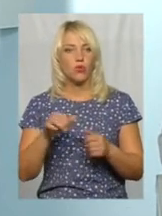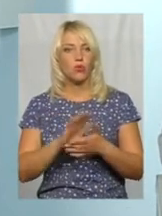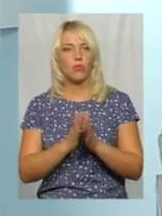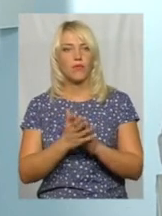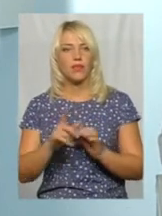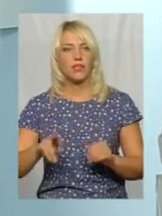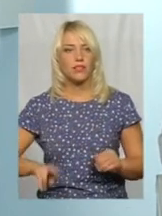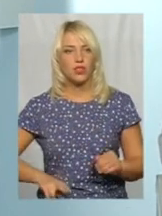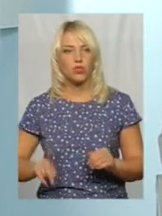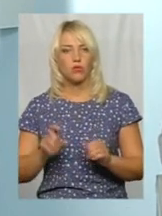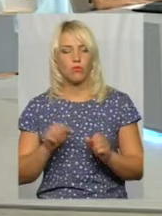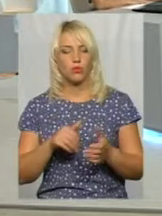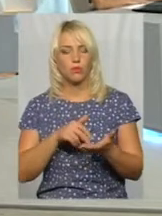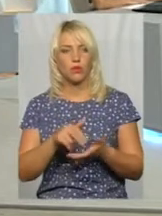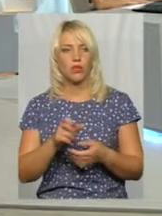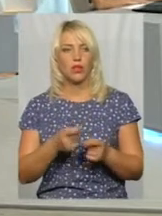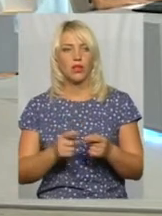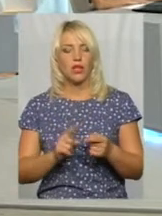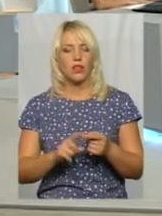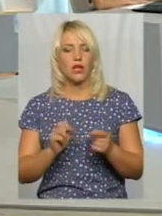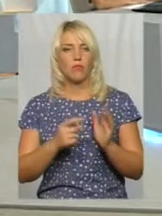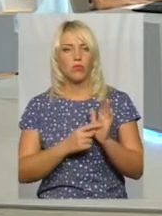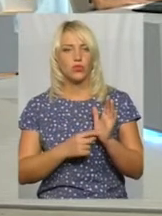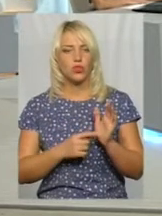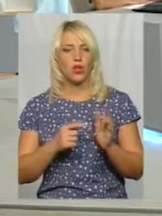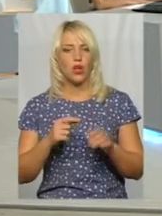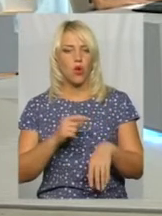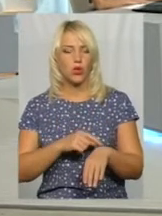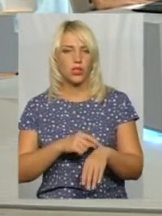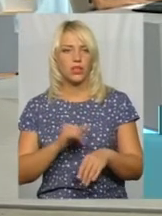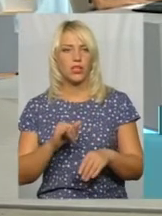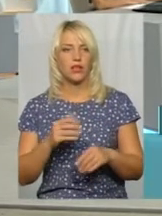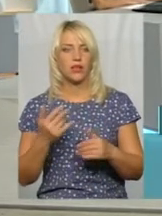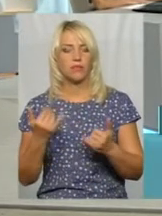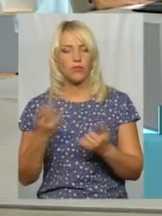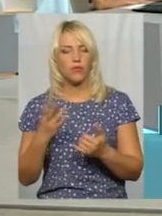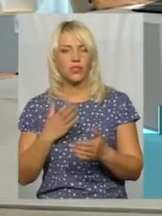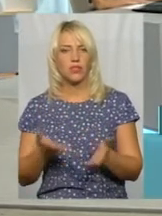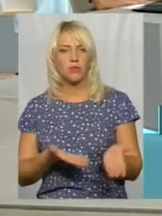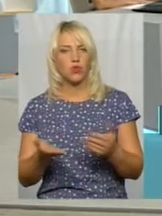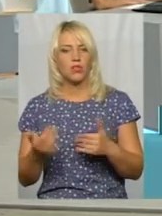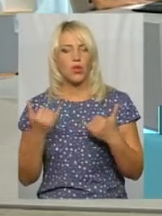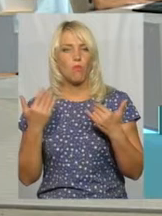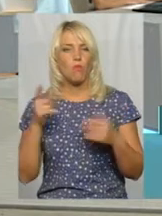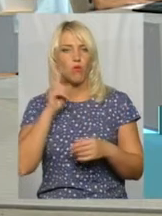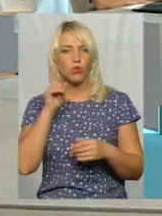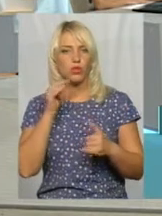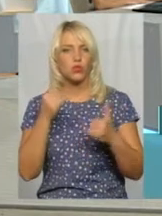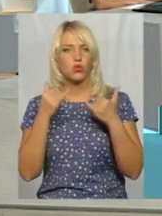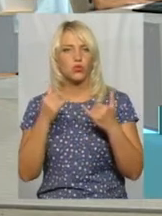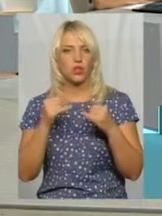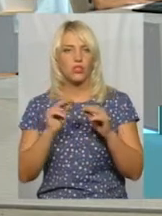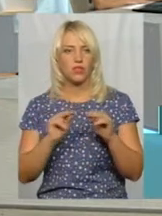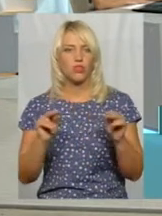директором, що вони можуть піти на поділ годин, а класоводство і сам клас можуть вже молоді, сучасні, які можуть витримати те